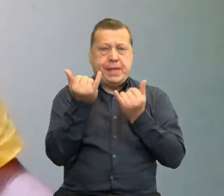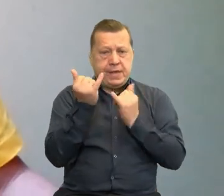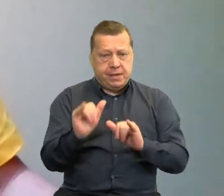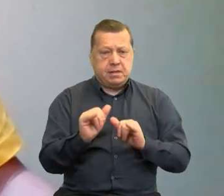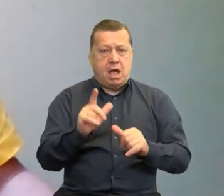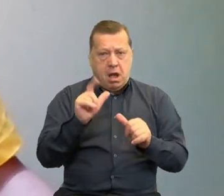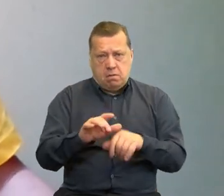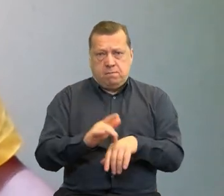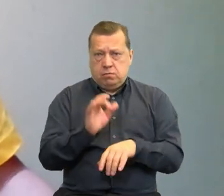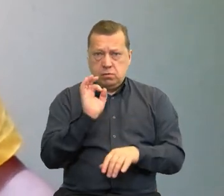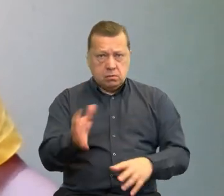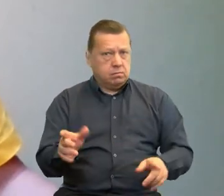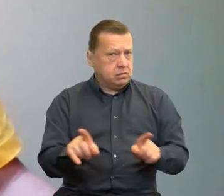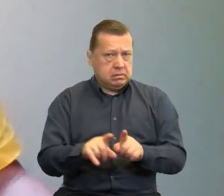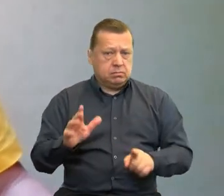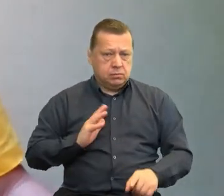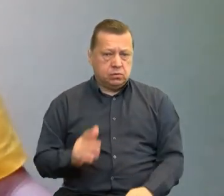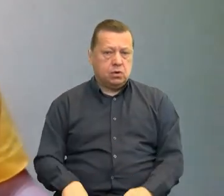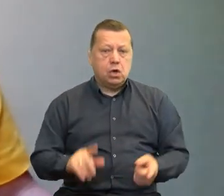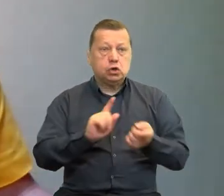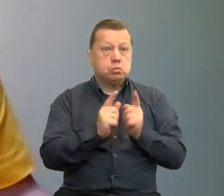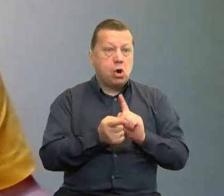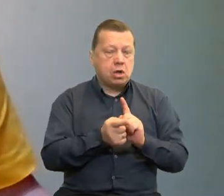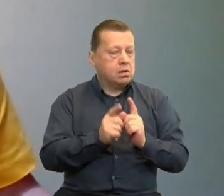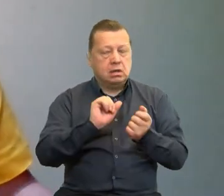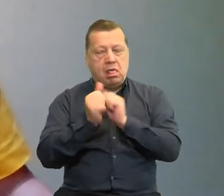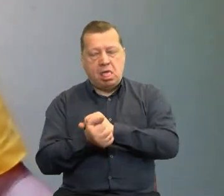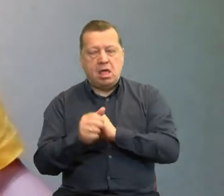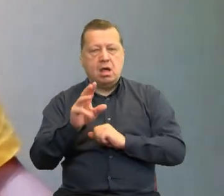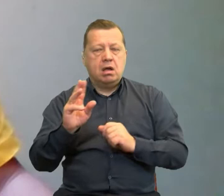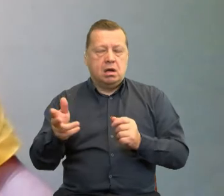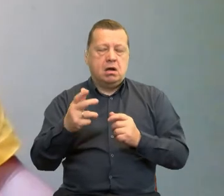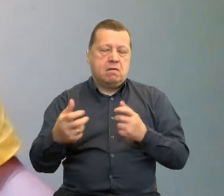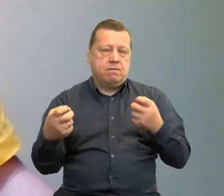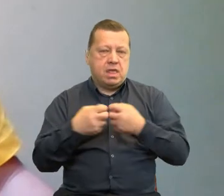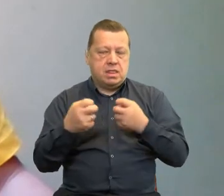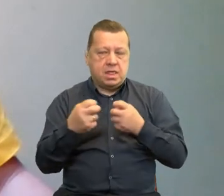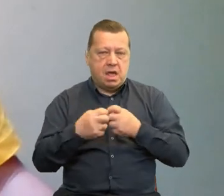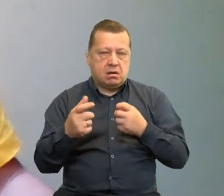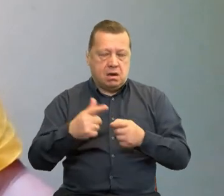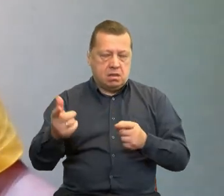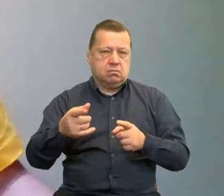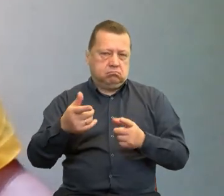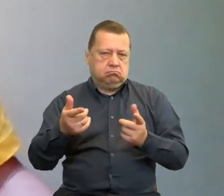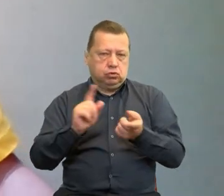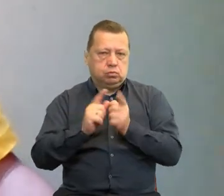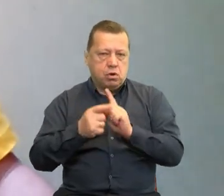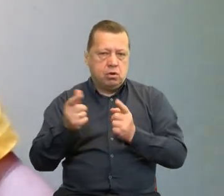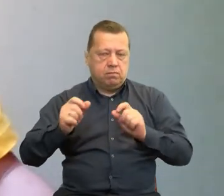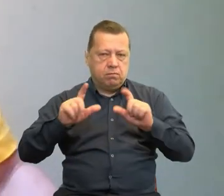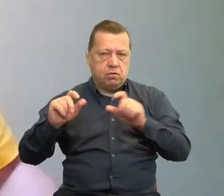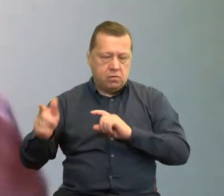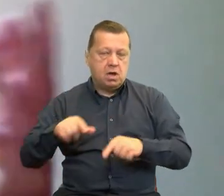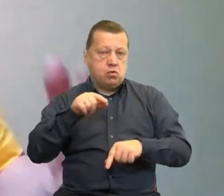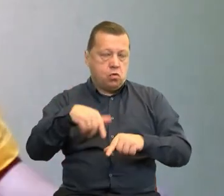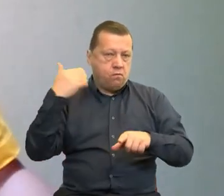skutecznie. Na przykład zamiast spotkań robiliśmy webinaria, bardzo interaktywne. których pokazywaliśmy nie tylko wykłady, ale pokazaliśmy